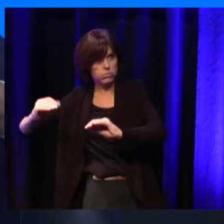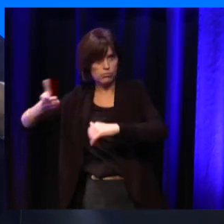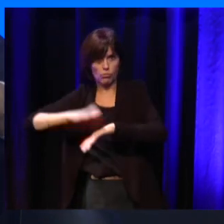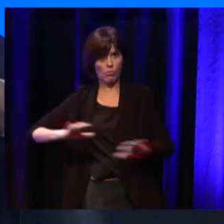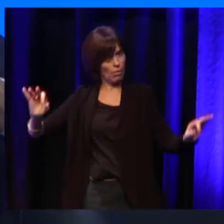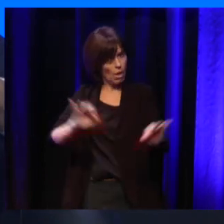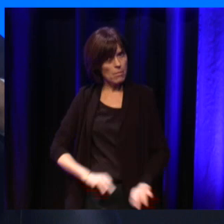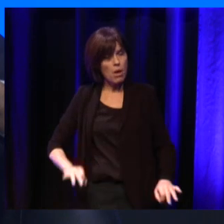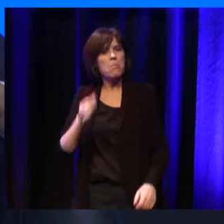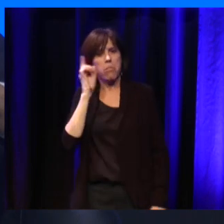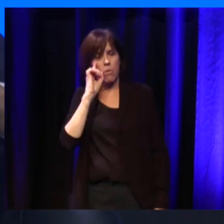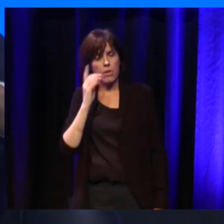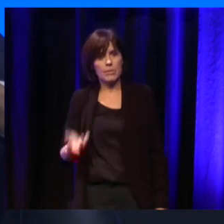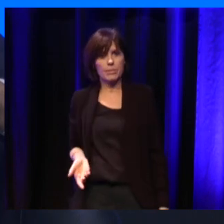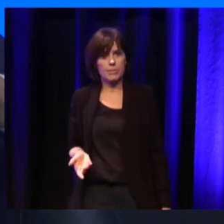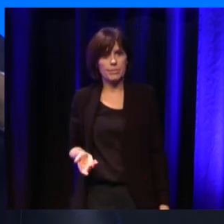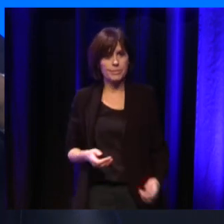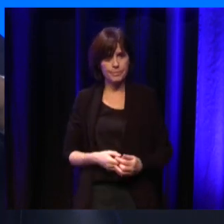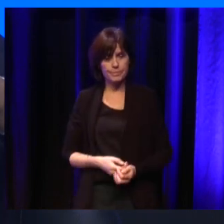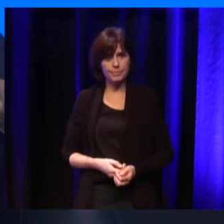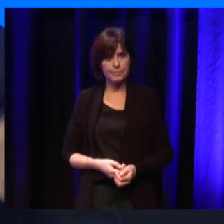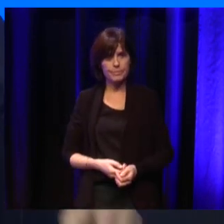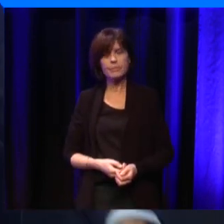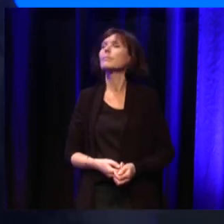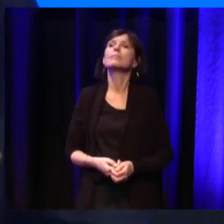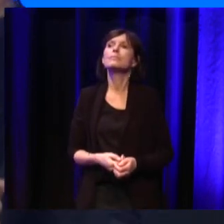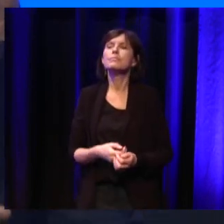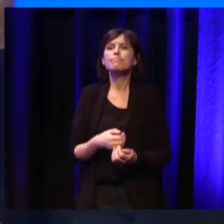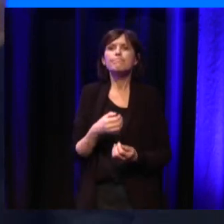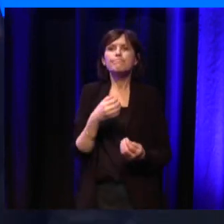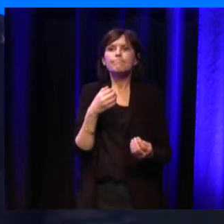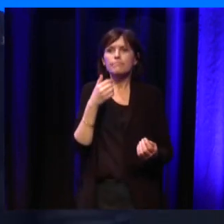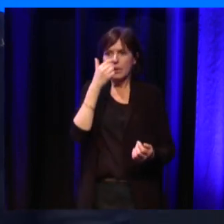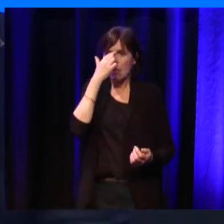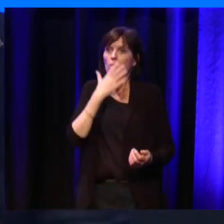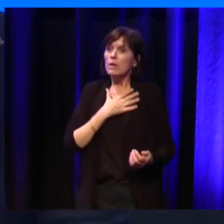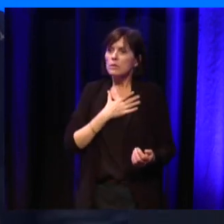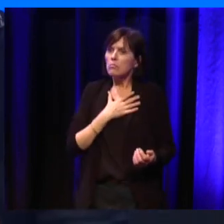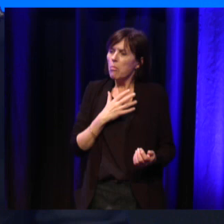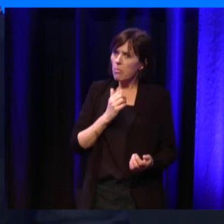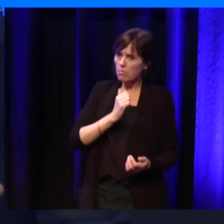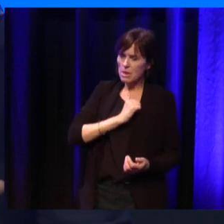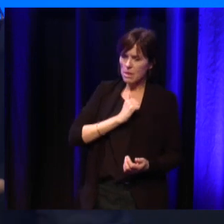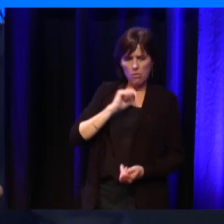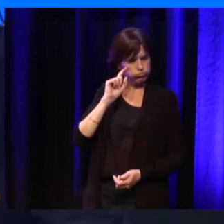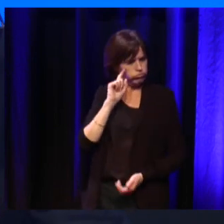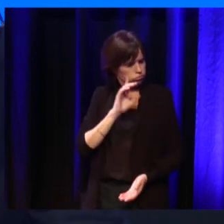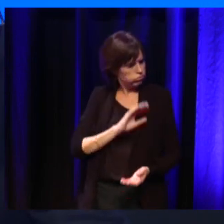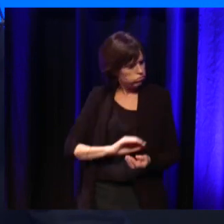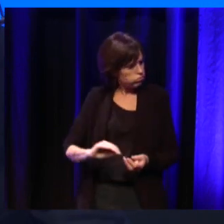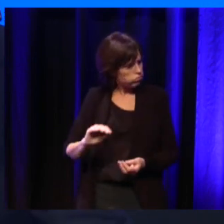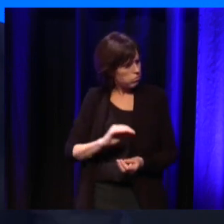'érodégénérative ? Alors, le point important, je pense, c'est que, je me suis dit comment définir